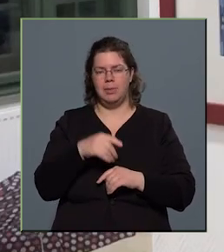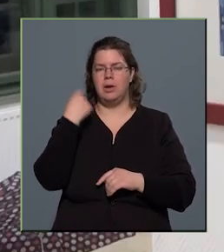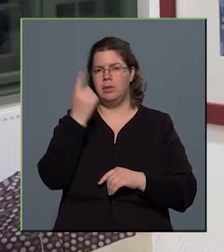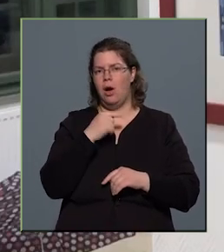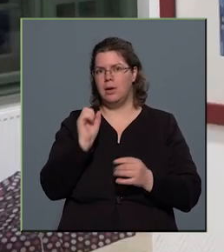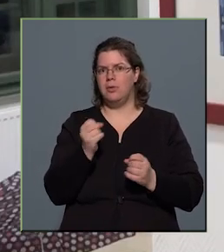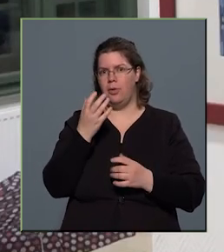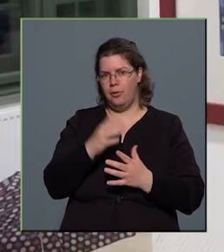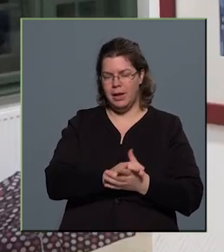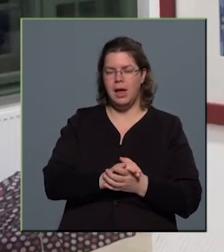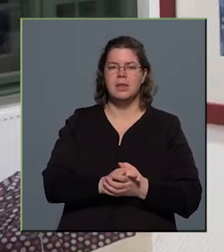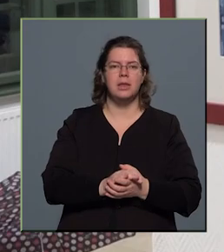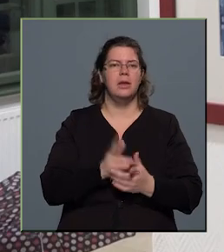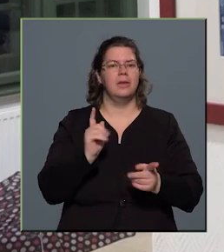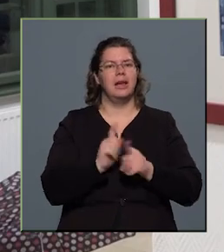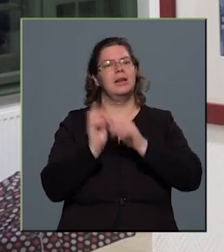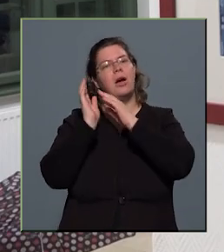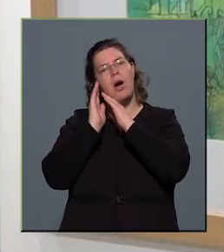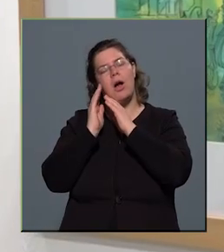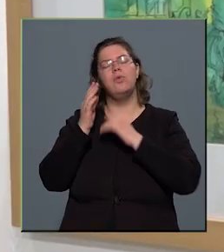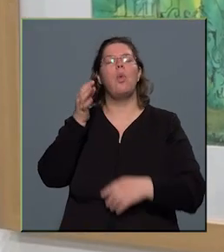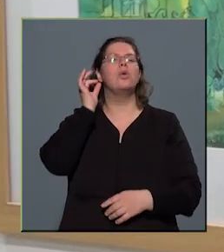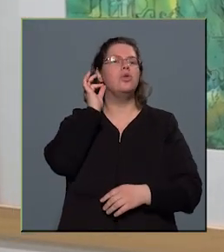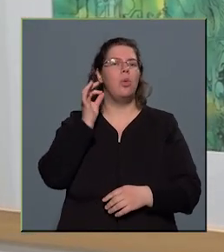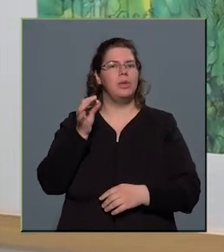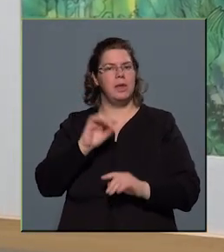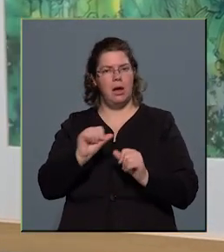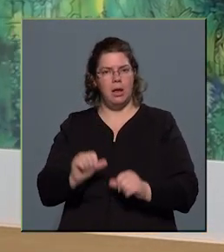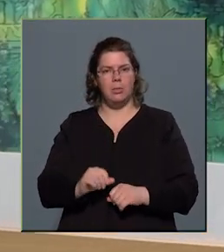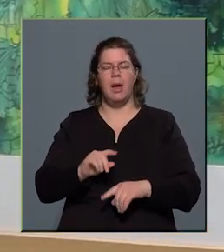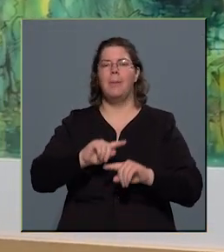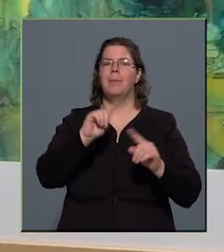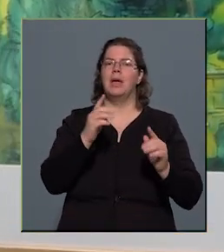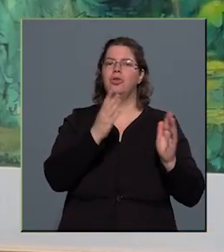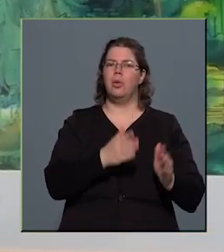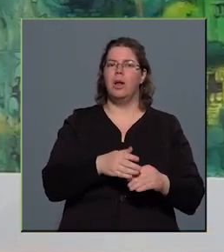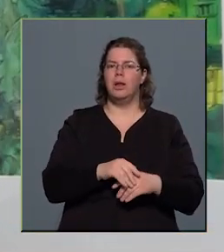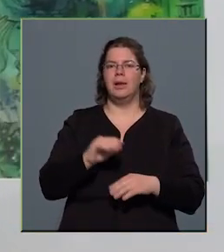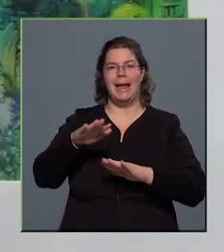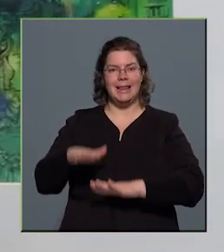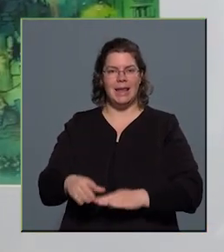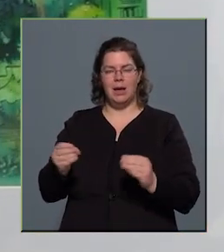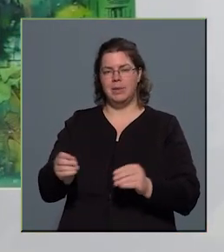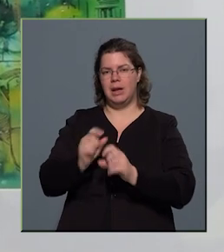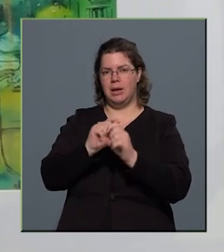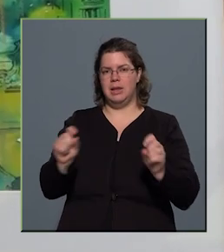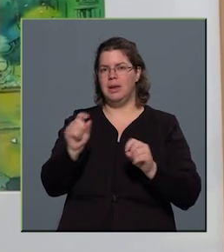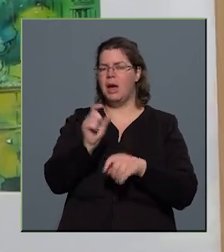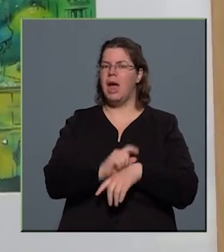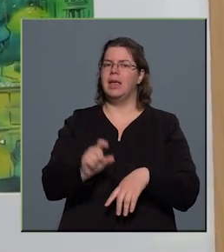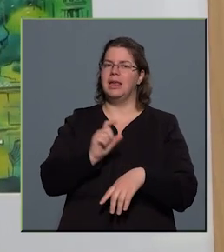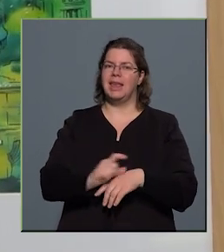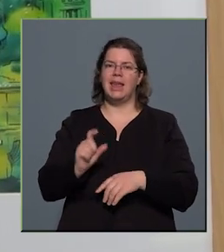föl, egy ilyen alvó női alakban. A másik oldalon található egy szék, aminek az a címe, hogy hiányabb